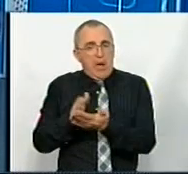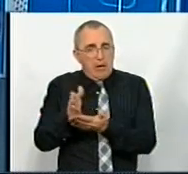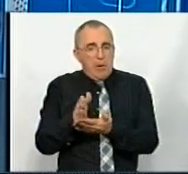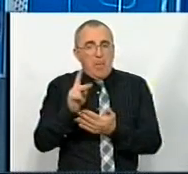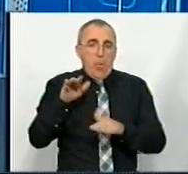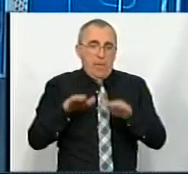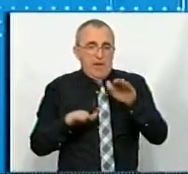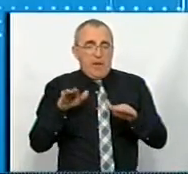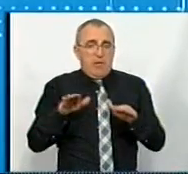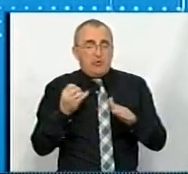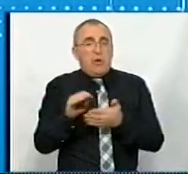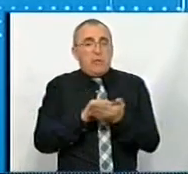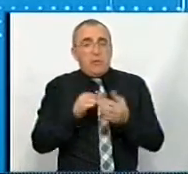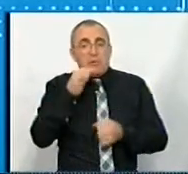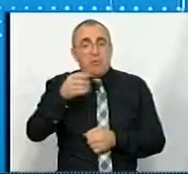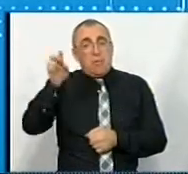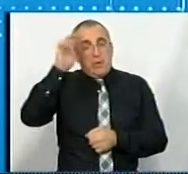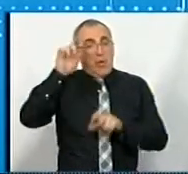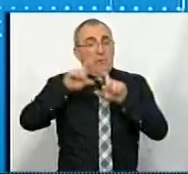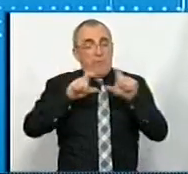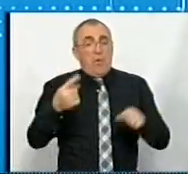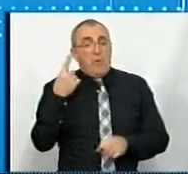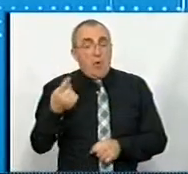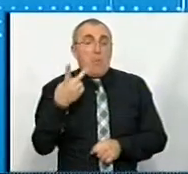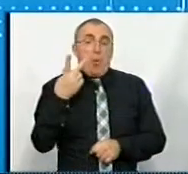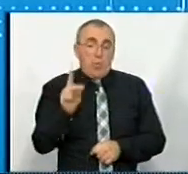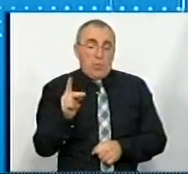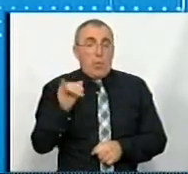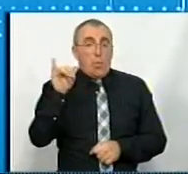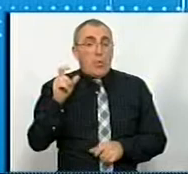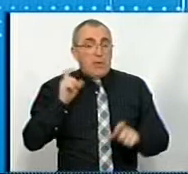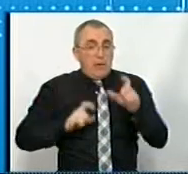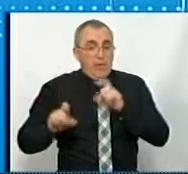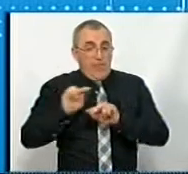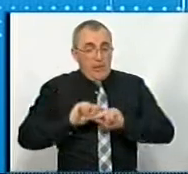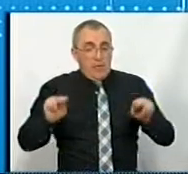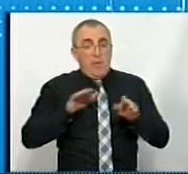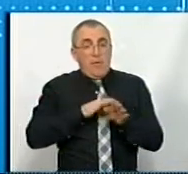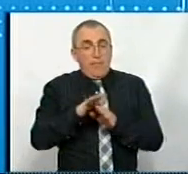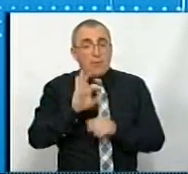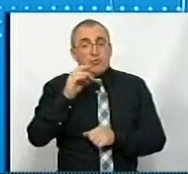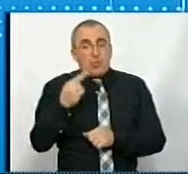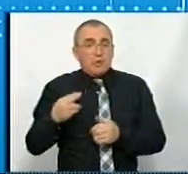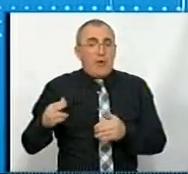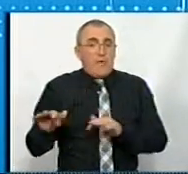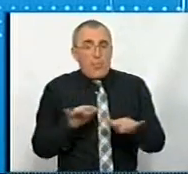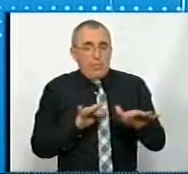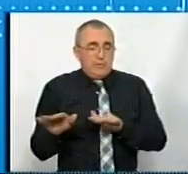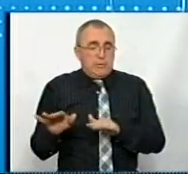але помірно. Все ж таки, ще раз кажу, ми державна установа раз, а по-друге, університет педагогічний виконує певну соціальну функцію.